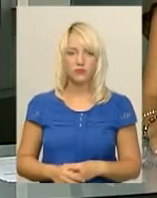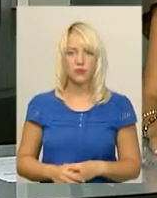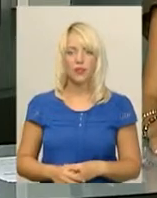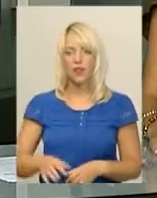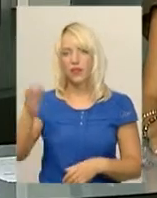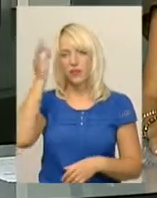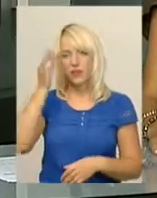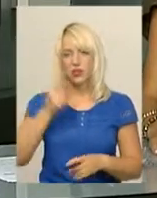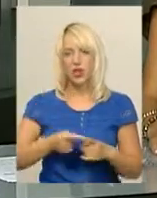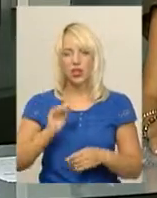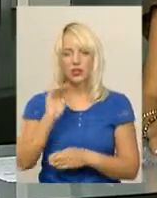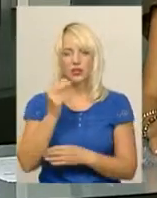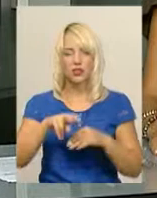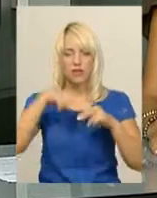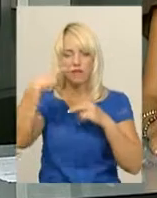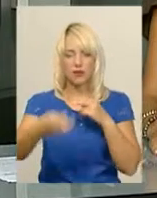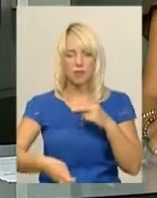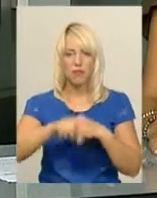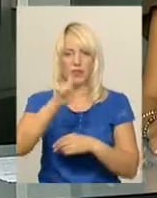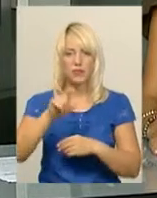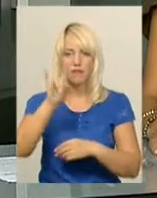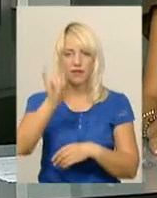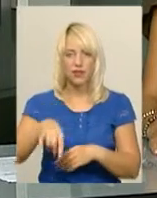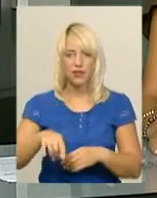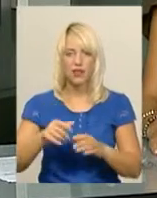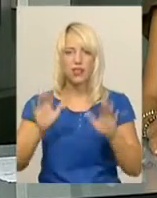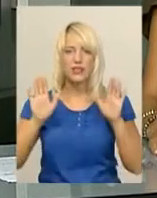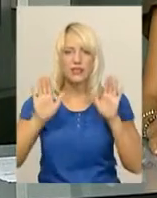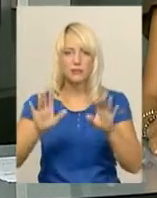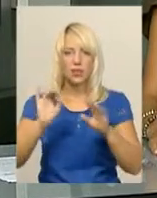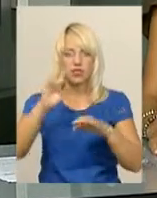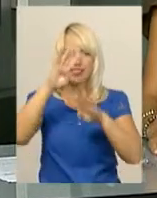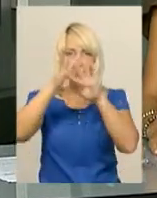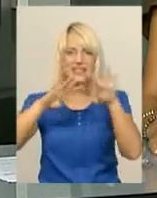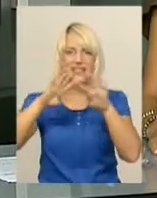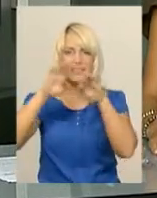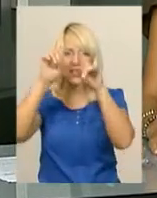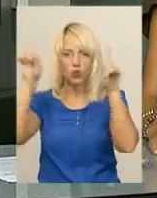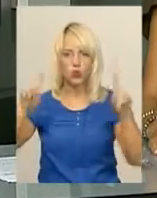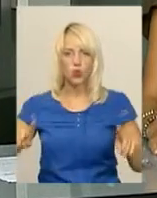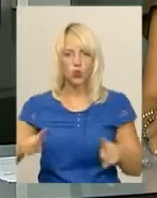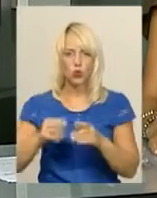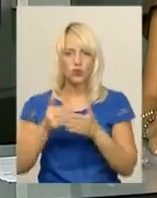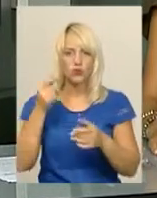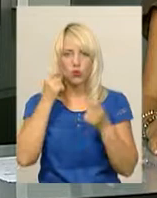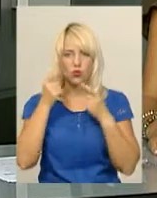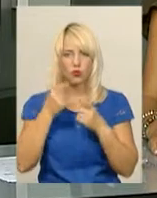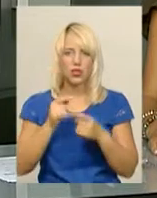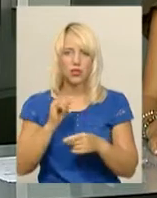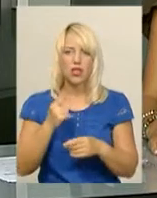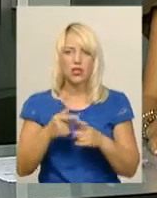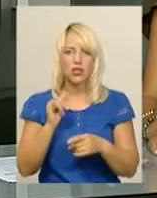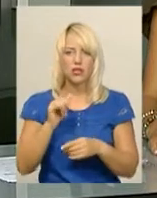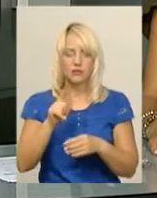Нагадаю, дитина випала з вікна п'ятого поверху, спершись на москітну сітку у Хмельницькому 4 серпня. У дівчинки після падіння